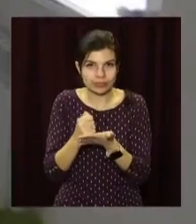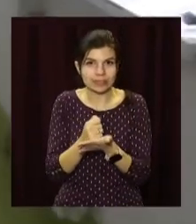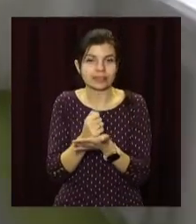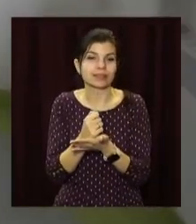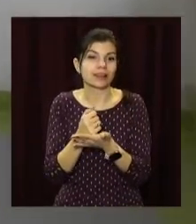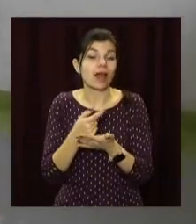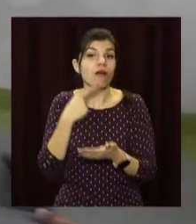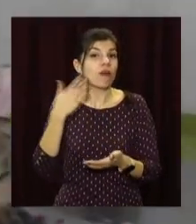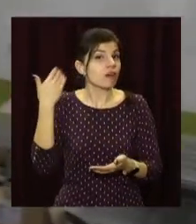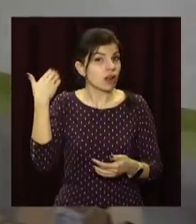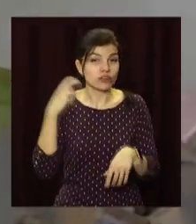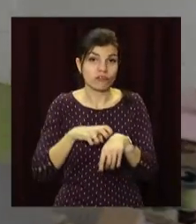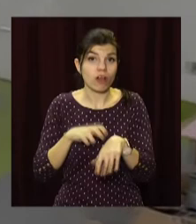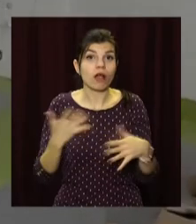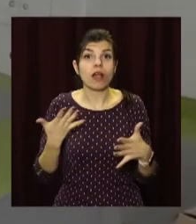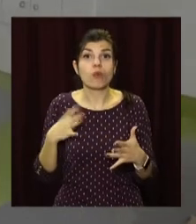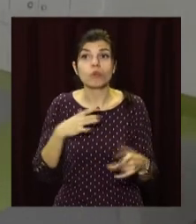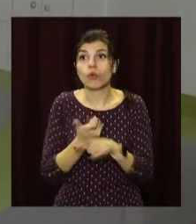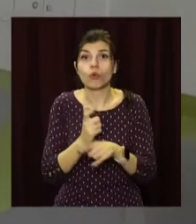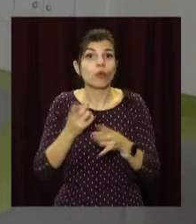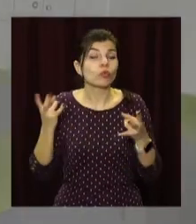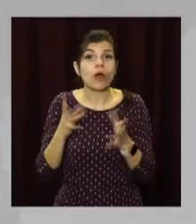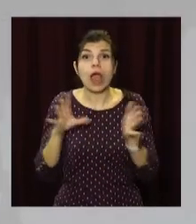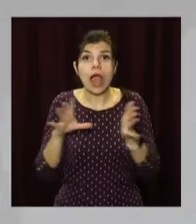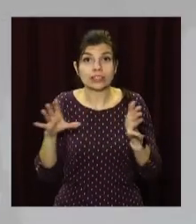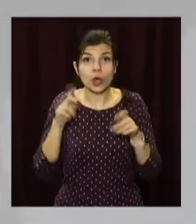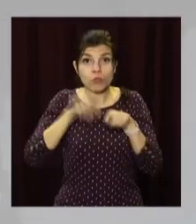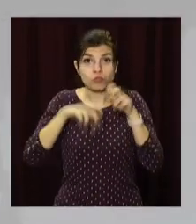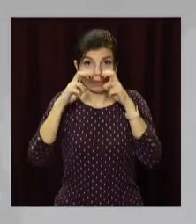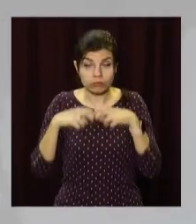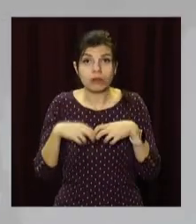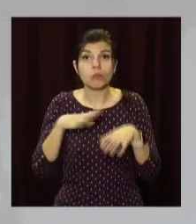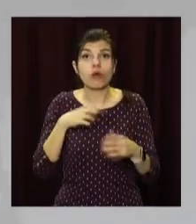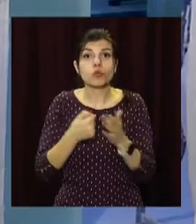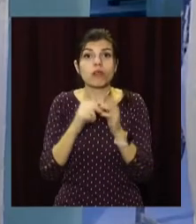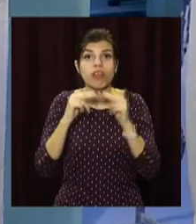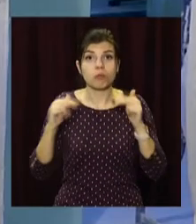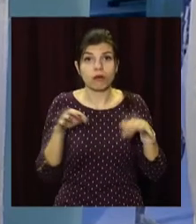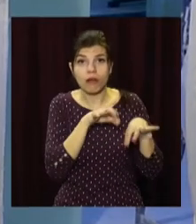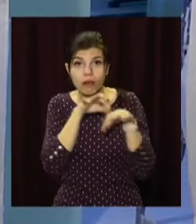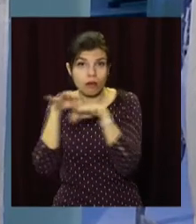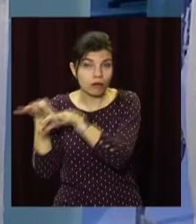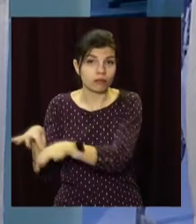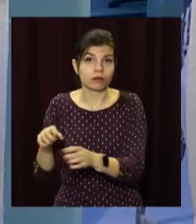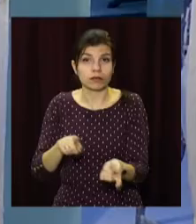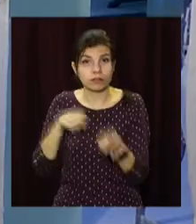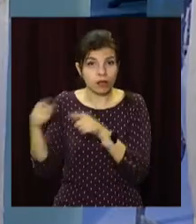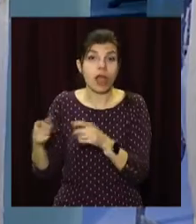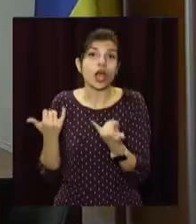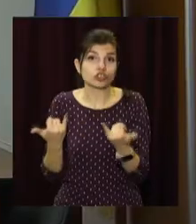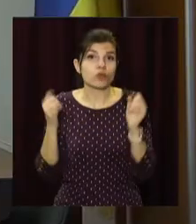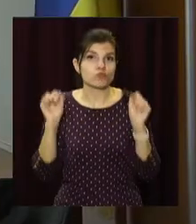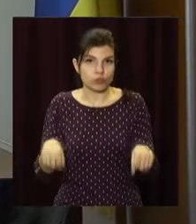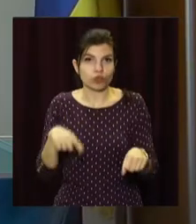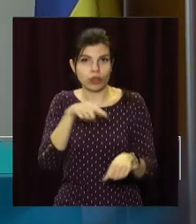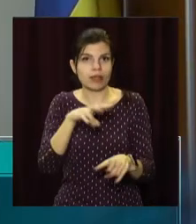раніше хворих, які потребували декстреної діагностики, везли до Дніпра. Тепер же зможуть надавати допомогу прямо на місці.